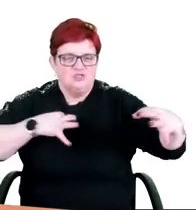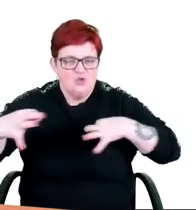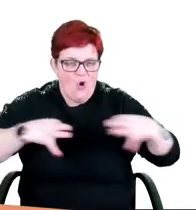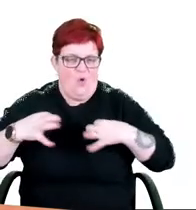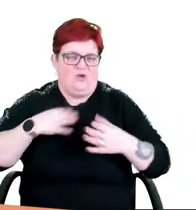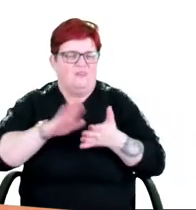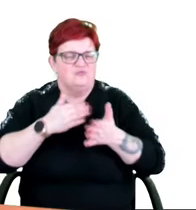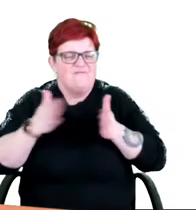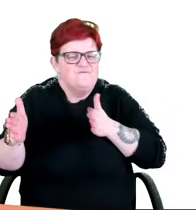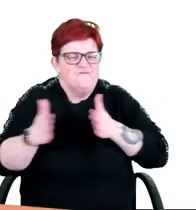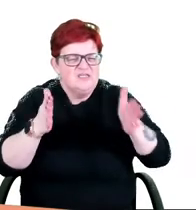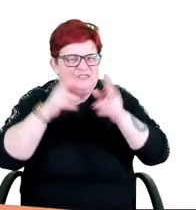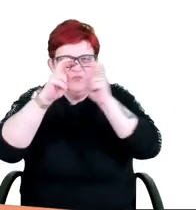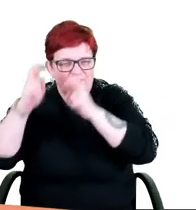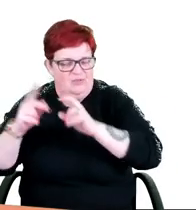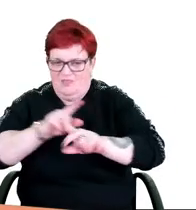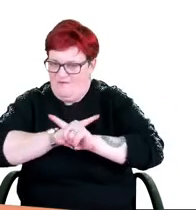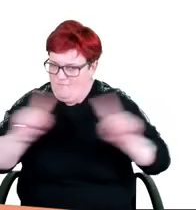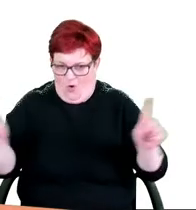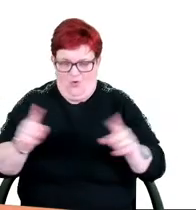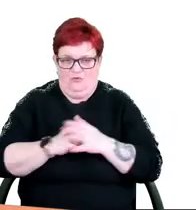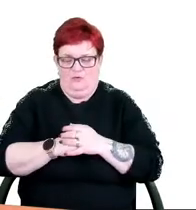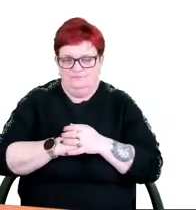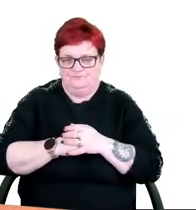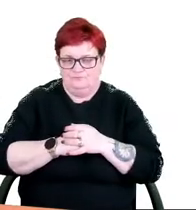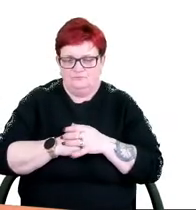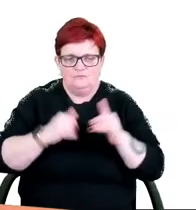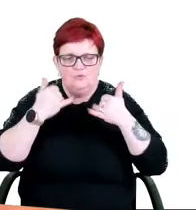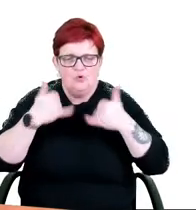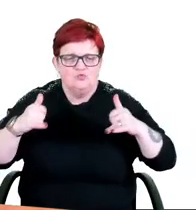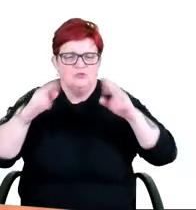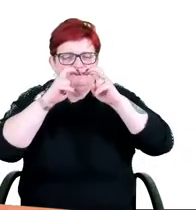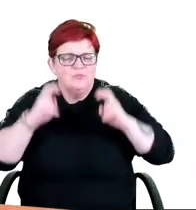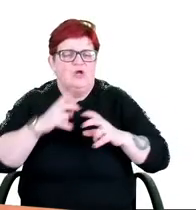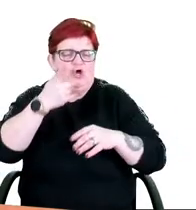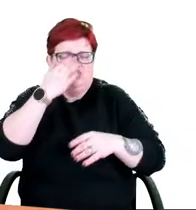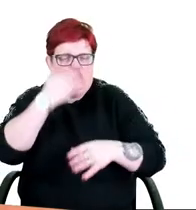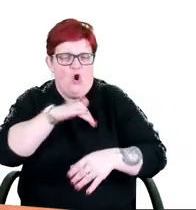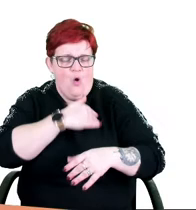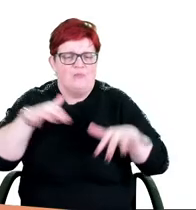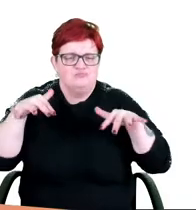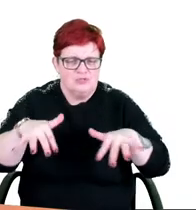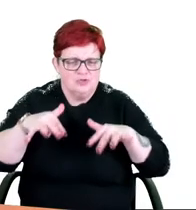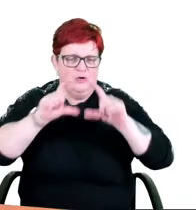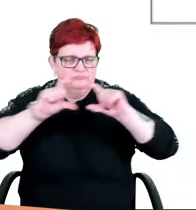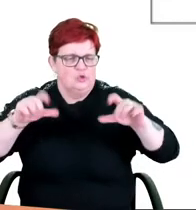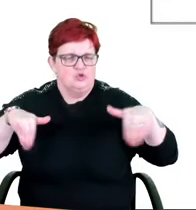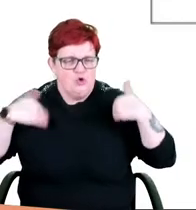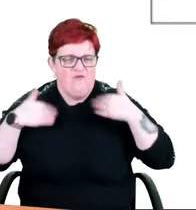Błonia nadwiślańskie czy Góra Zankowa, budynkach użyteczności publicznej, takich jak szkoły, przedszkola czy ośrodki zdrowia.